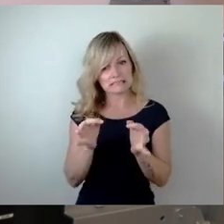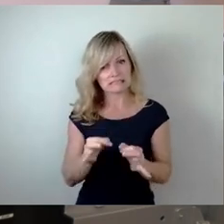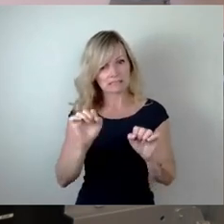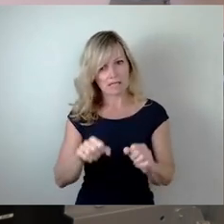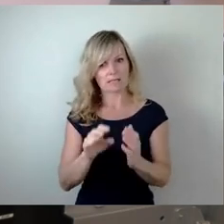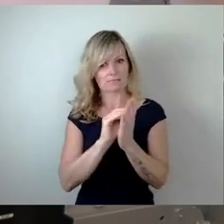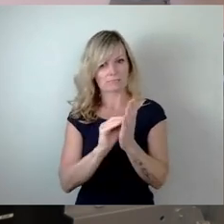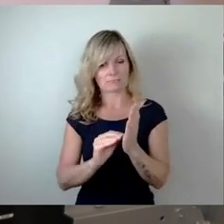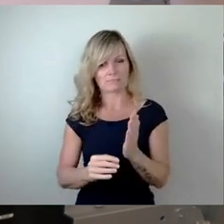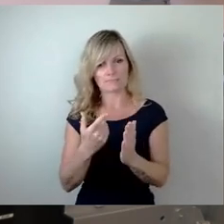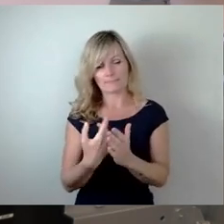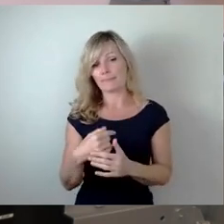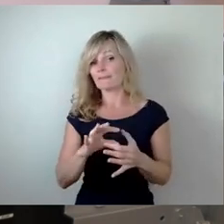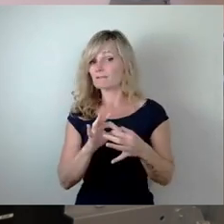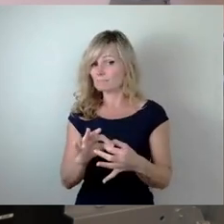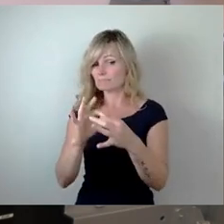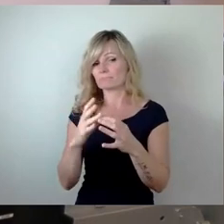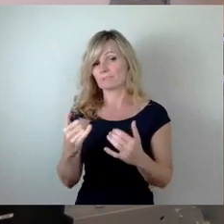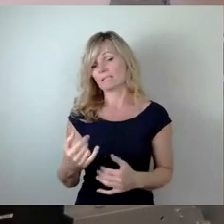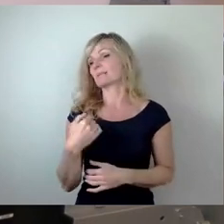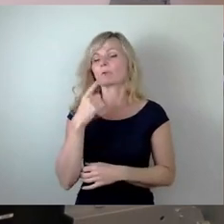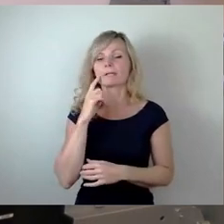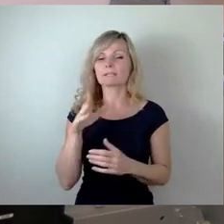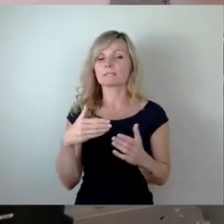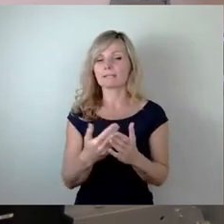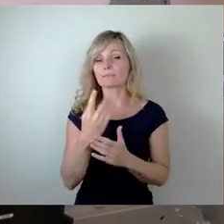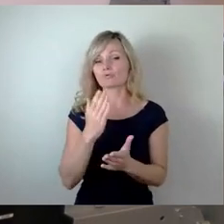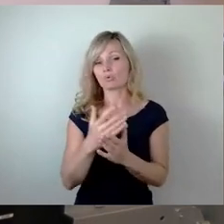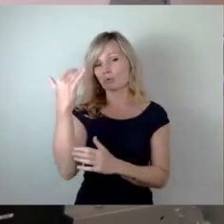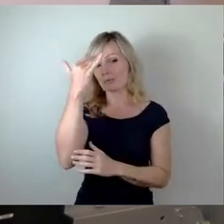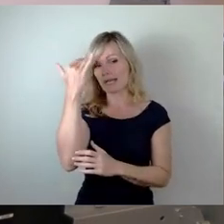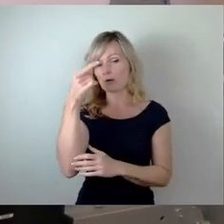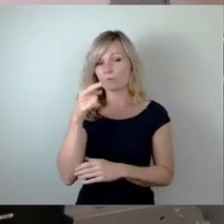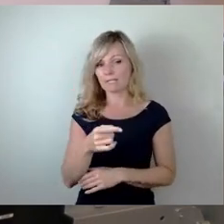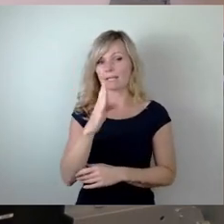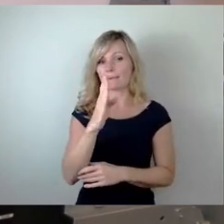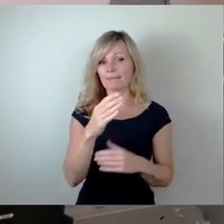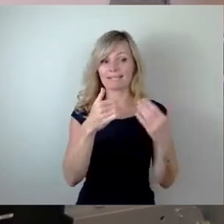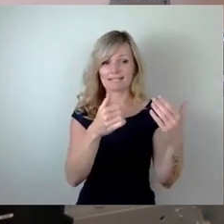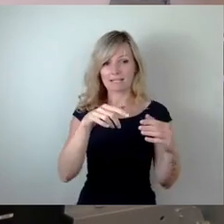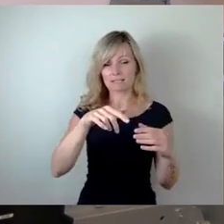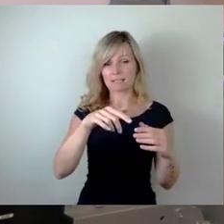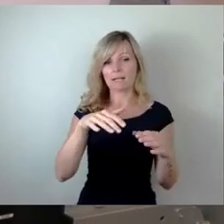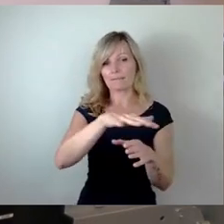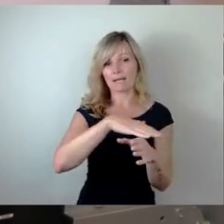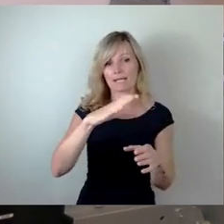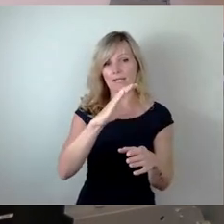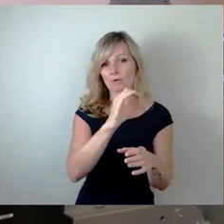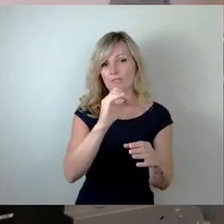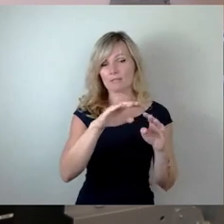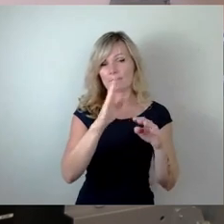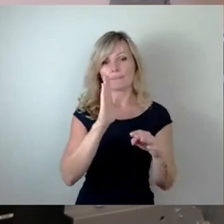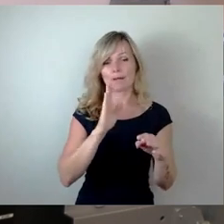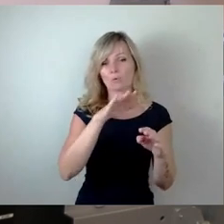hier darauf, dass es gegenwärtig durchaus bereits Überlegungen gibt, die B6 im Bereich Kosse-Baute zu verlagern, die